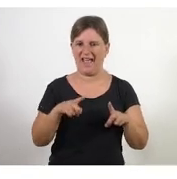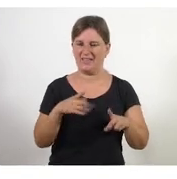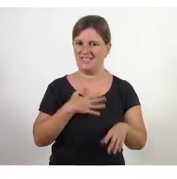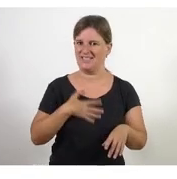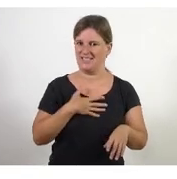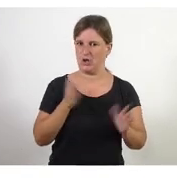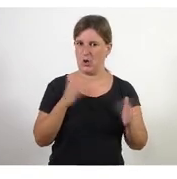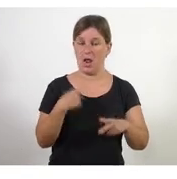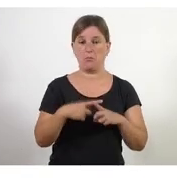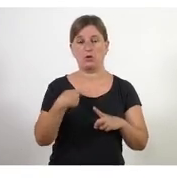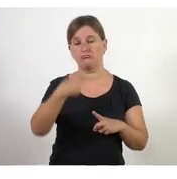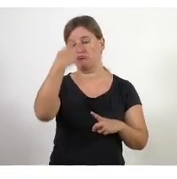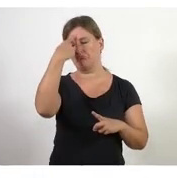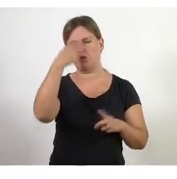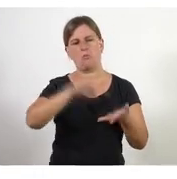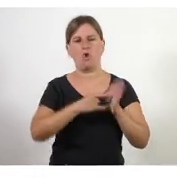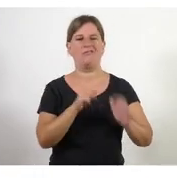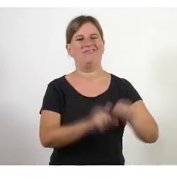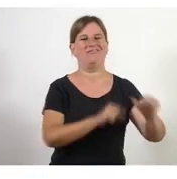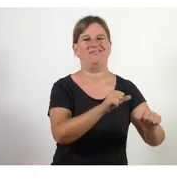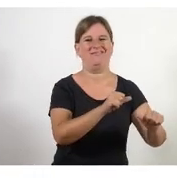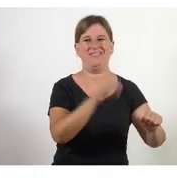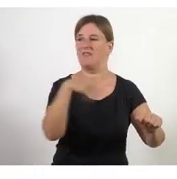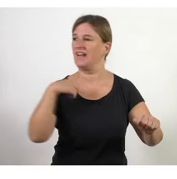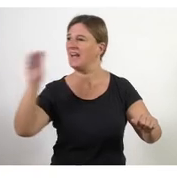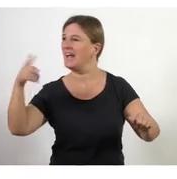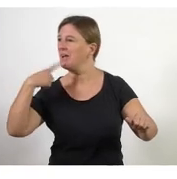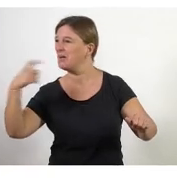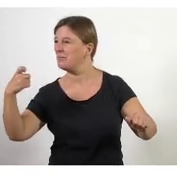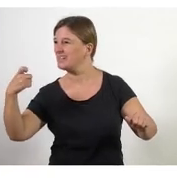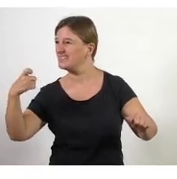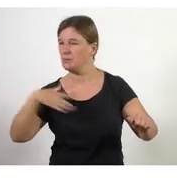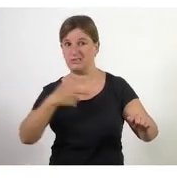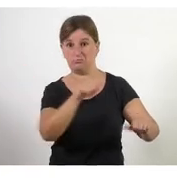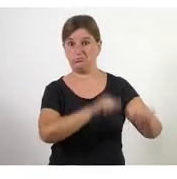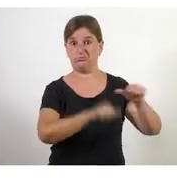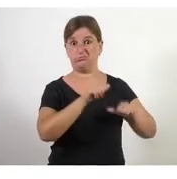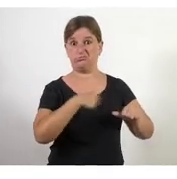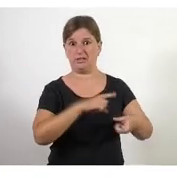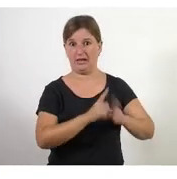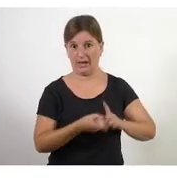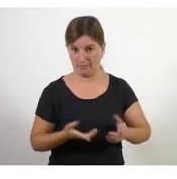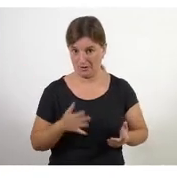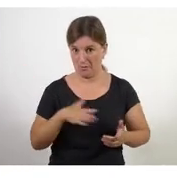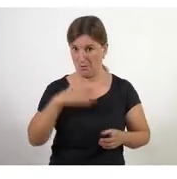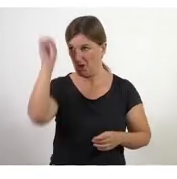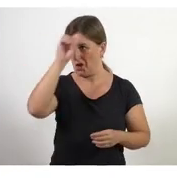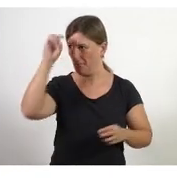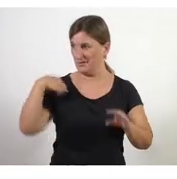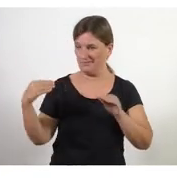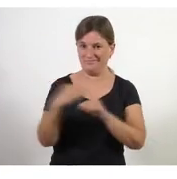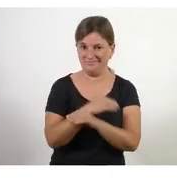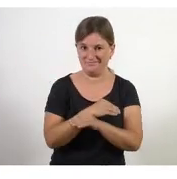potser ja tens la teva idea del que vols fer i ara si comences a preguntar i tu què faries dones